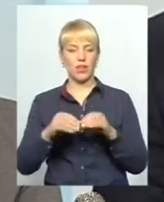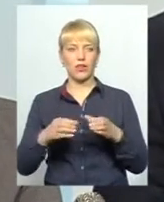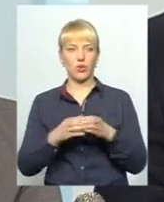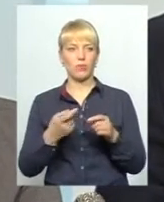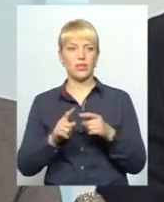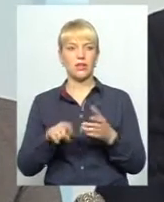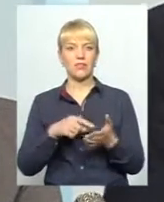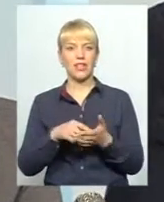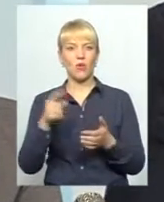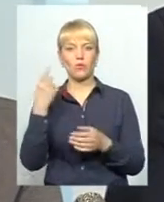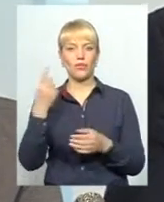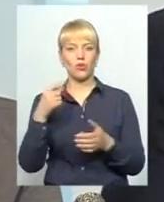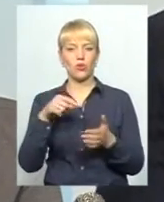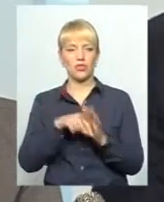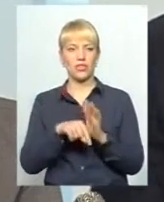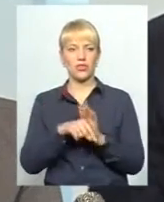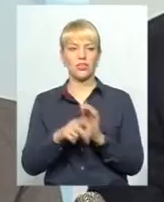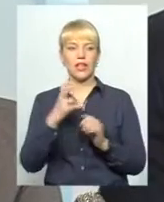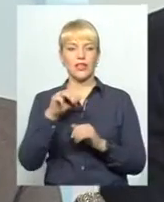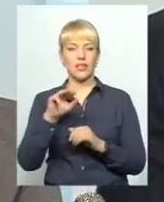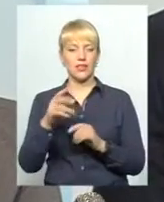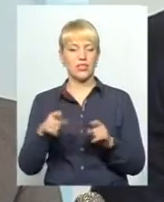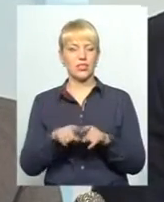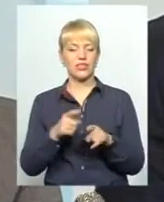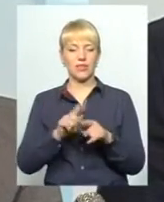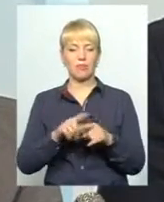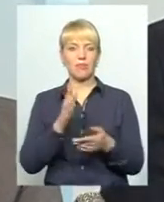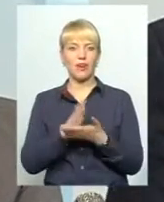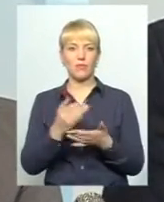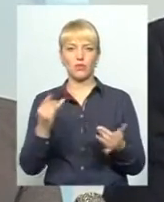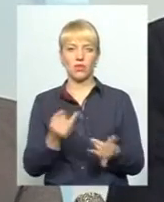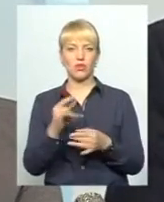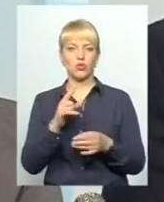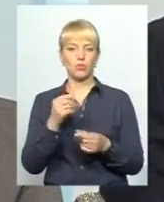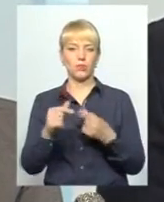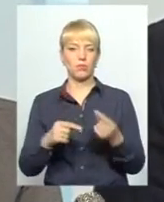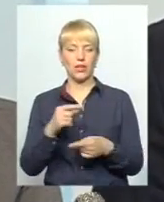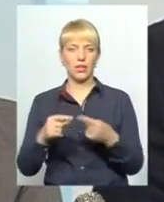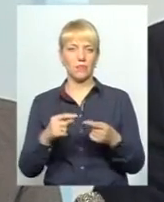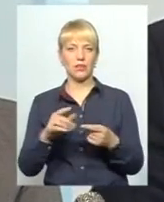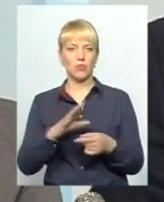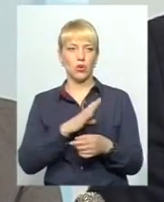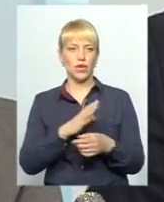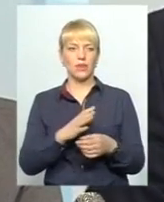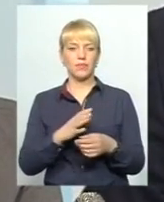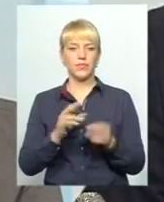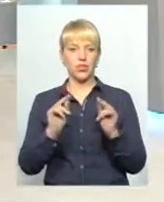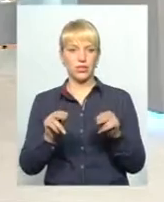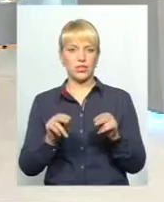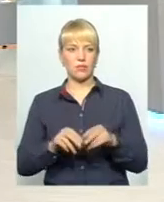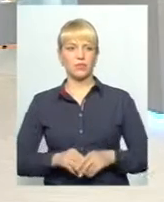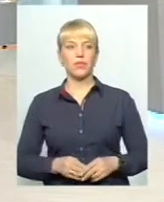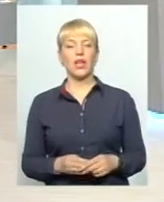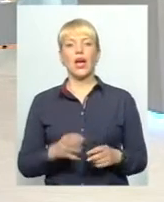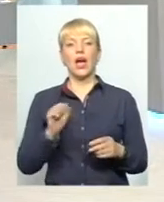міста обласного значення. Це 100% місто не тішить. Вони прямо зацікавлені, щоб підприємці і бізнес були чесними. Скажіть, будь ласка,